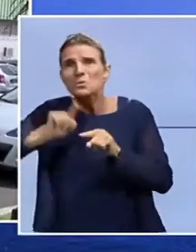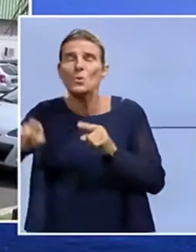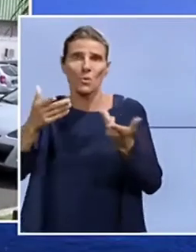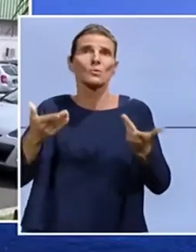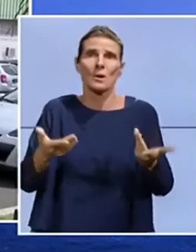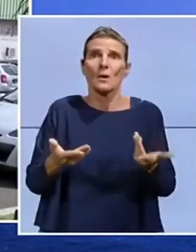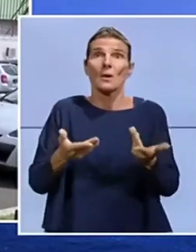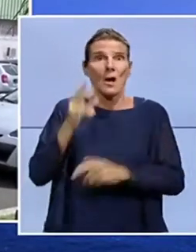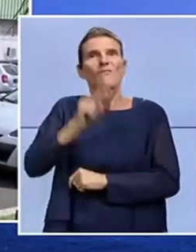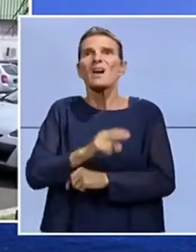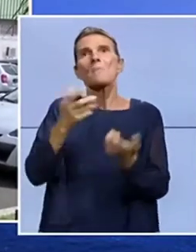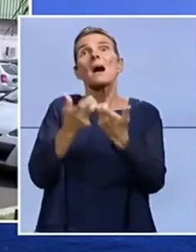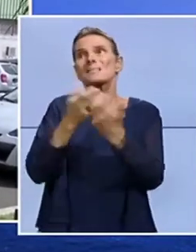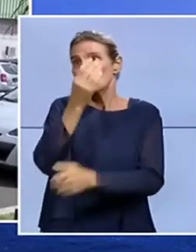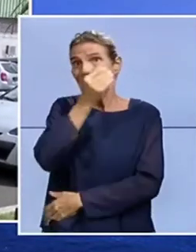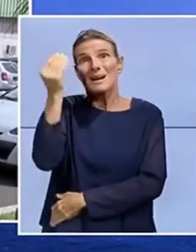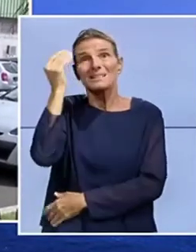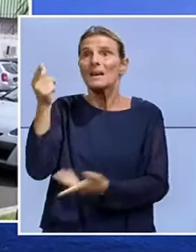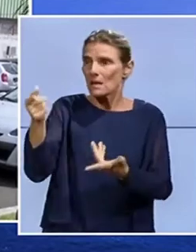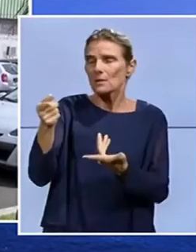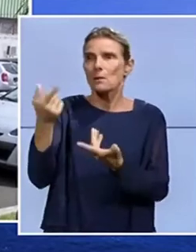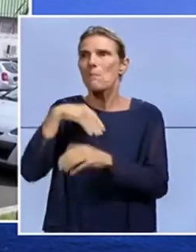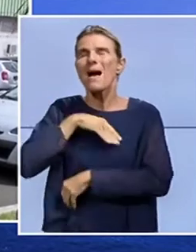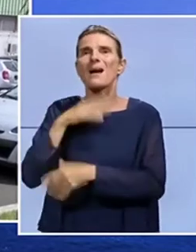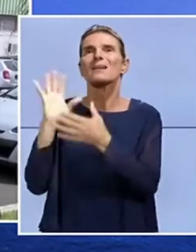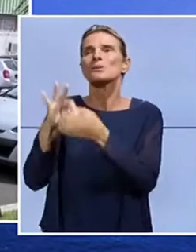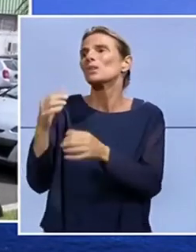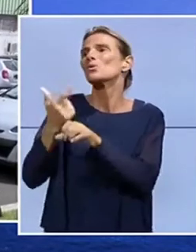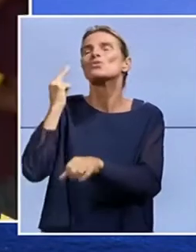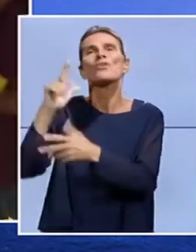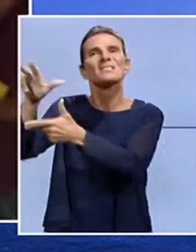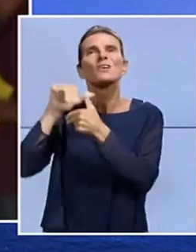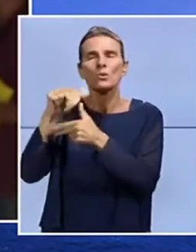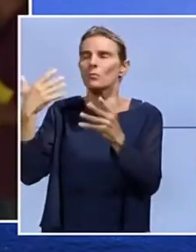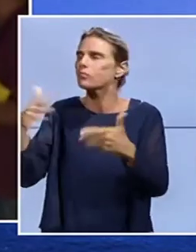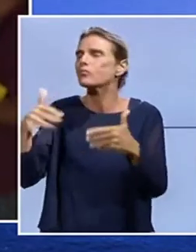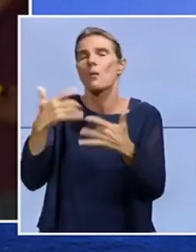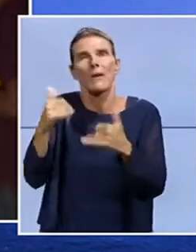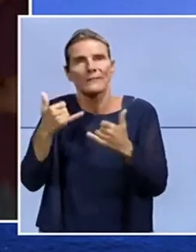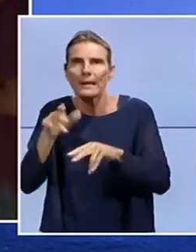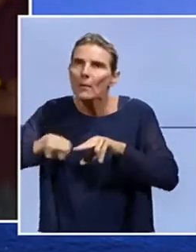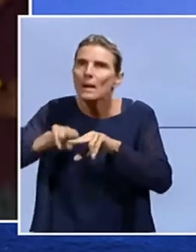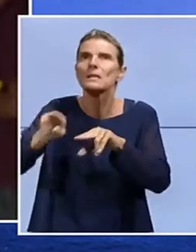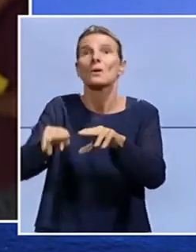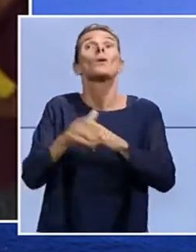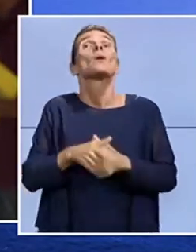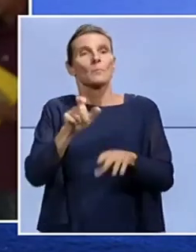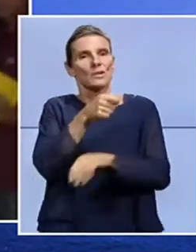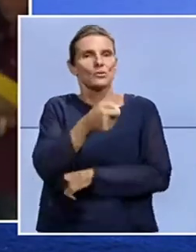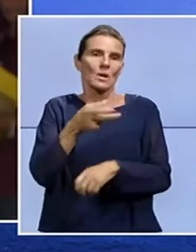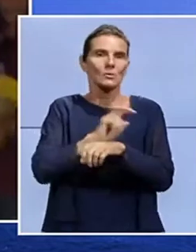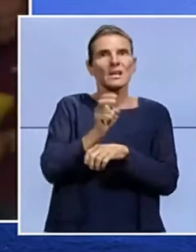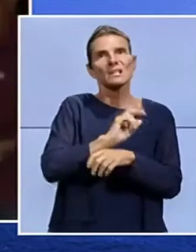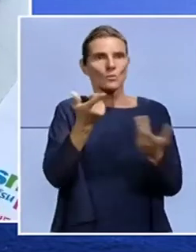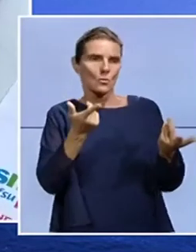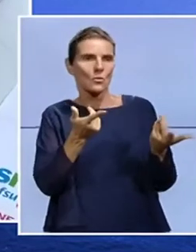En particulier Saint-Martin, suite au cyclone, les collègues sont encore dans des situations déplorables. Mal est également chez les éducateurs de la protection judiciaire